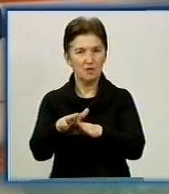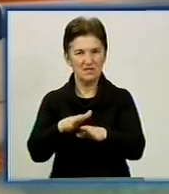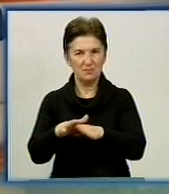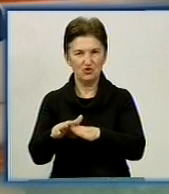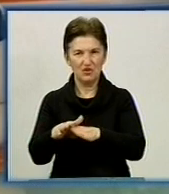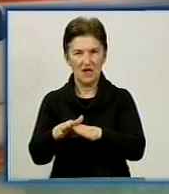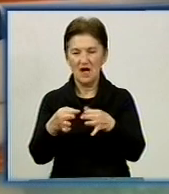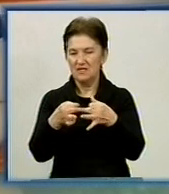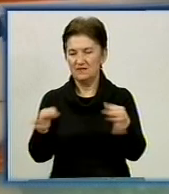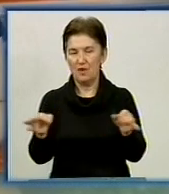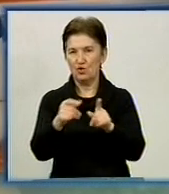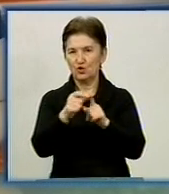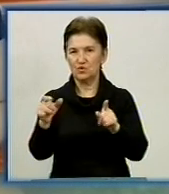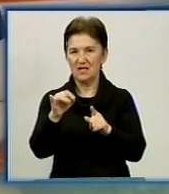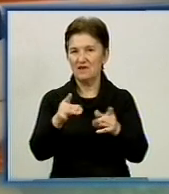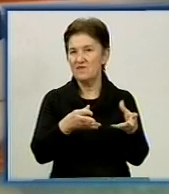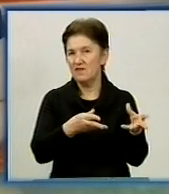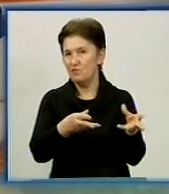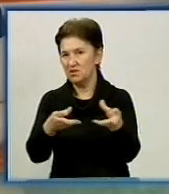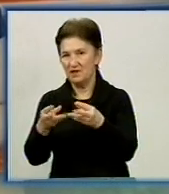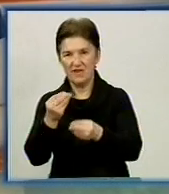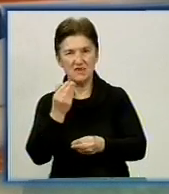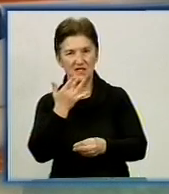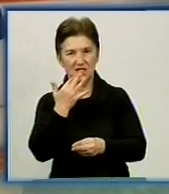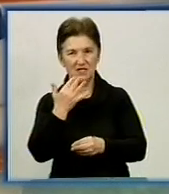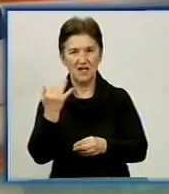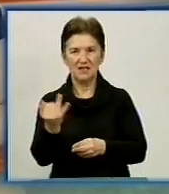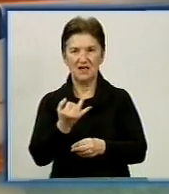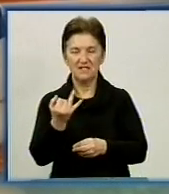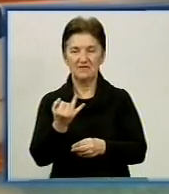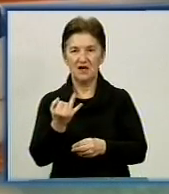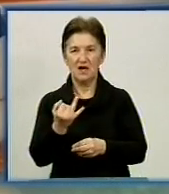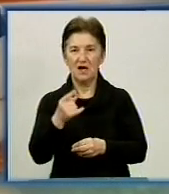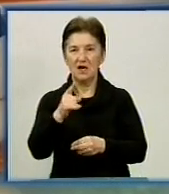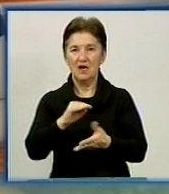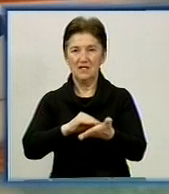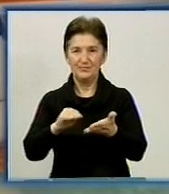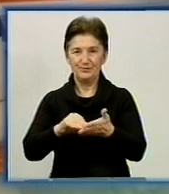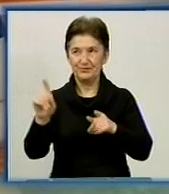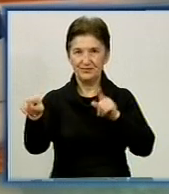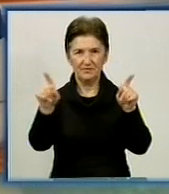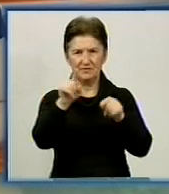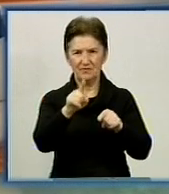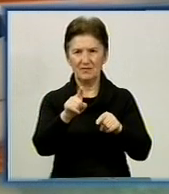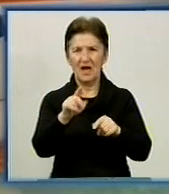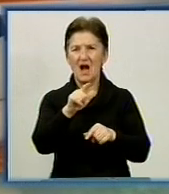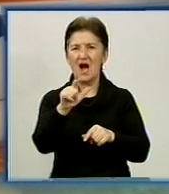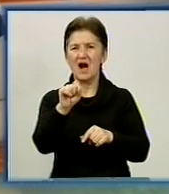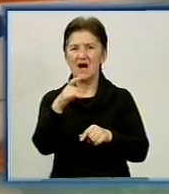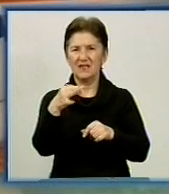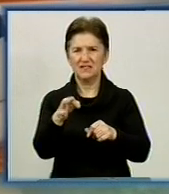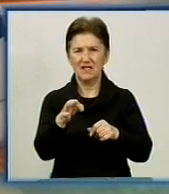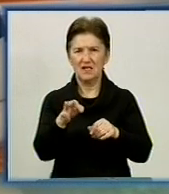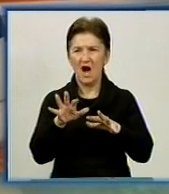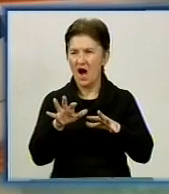та відстоювання національних інтересів. Між тим, інтернет-сайти вітчизняних ЗМІ зазнають хакерських атак. Від учора сайт